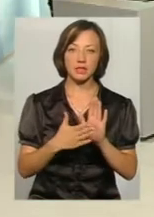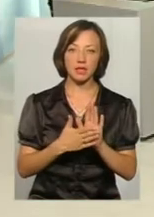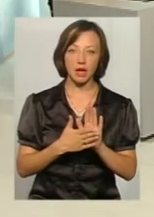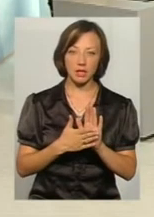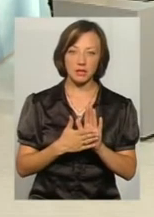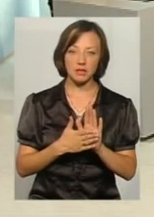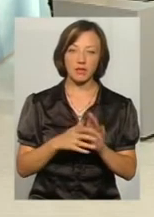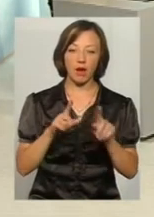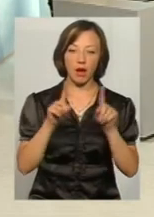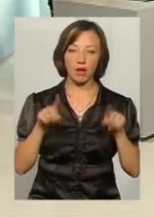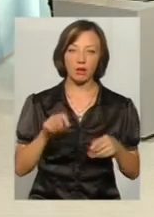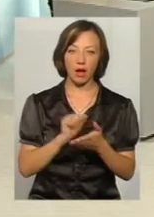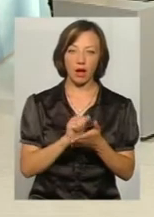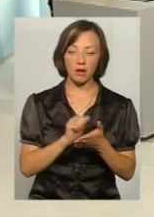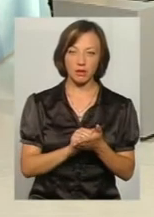стану. Зокрема, я думаю,